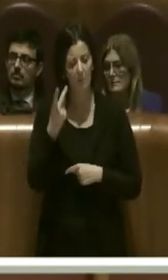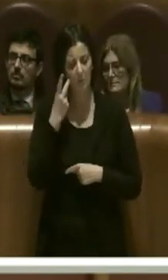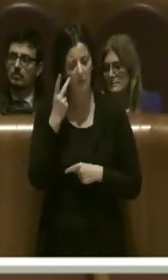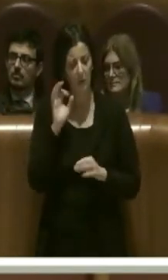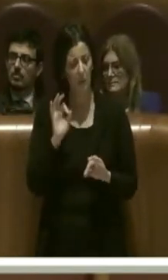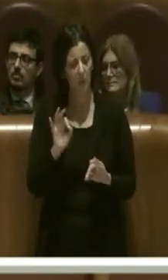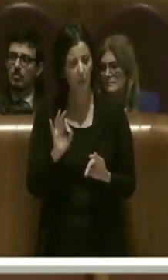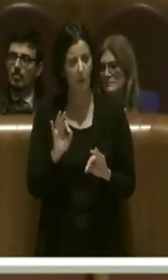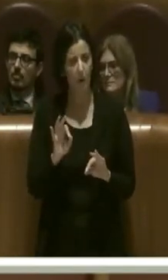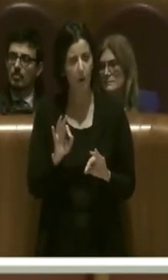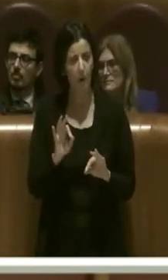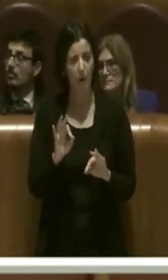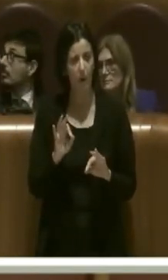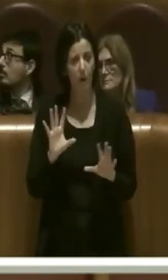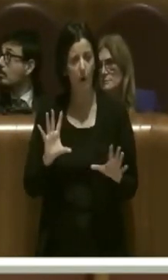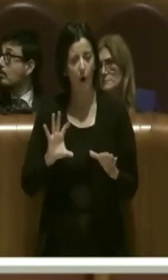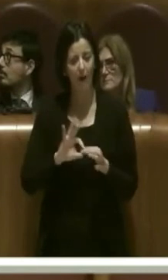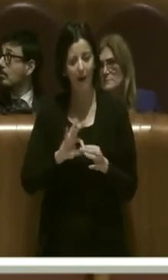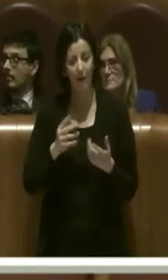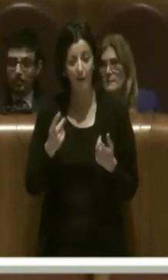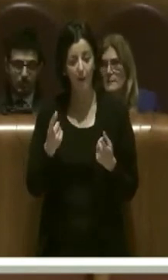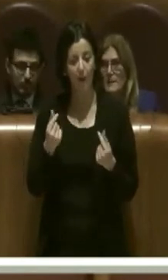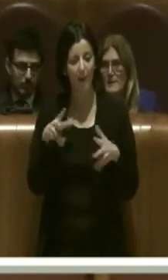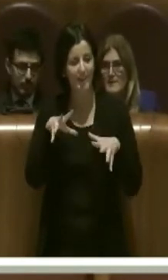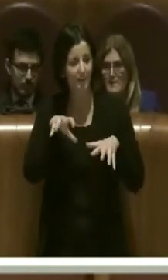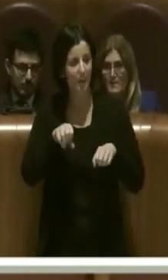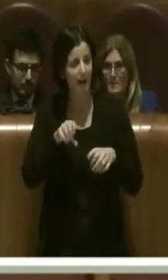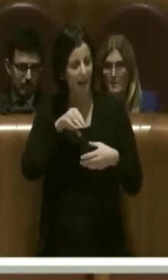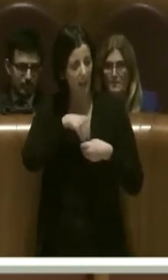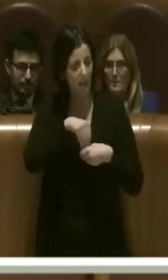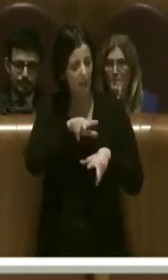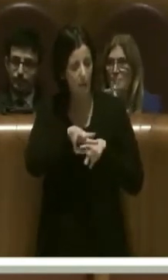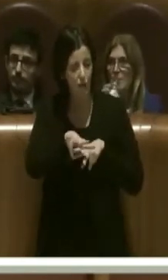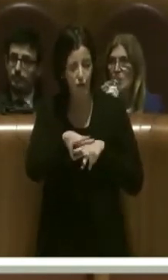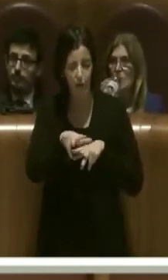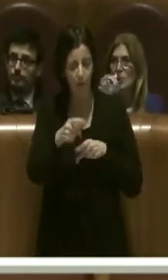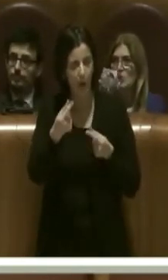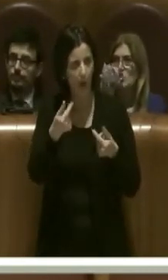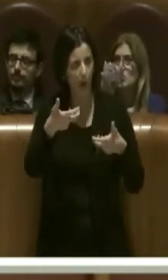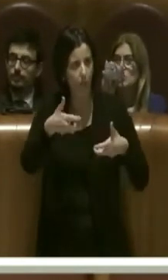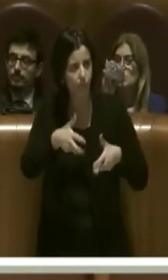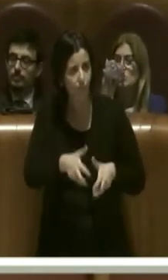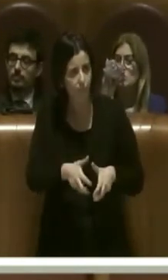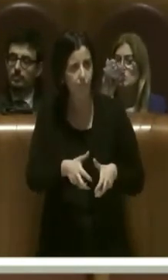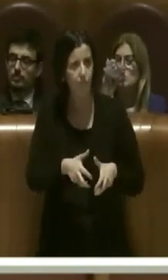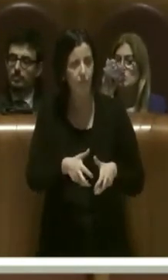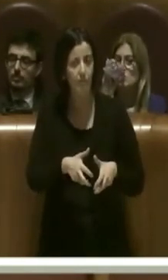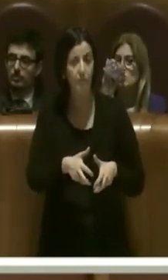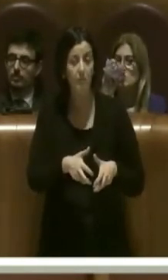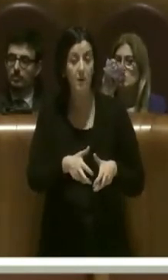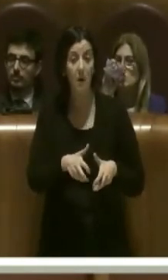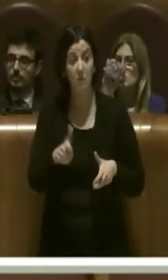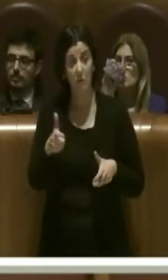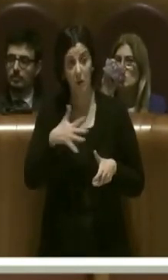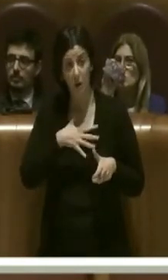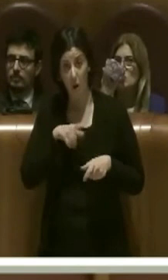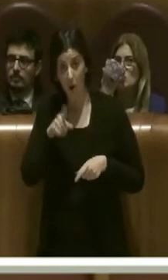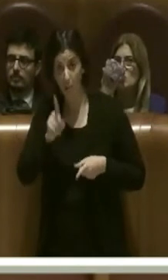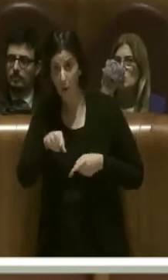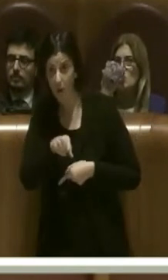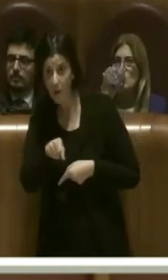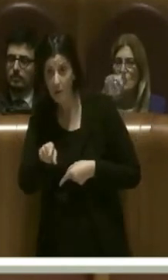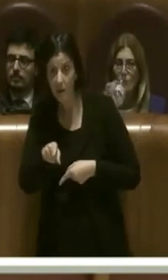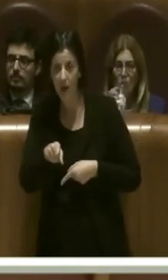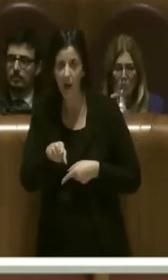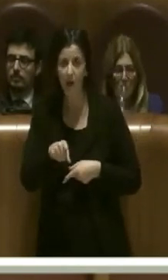notevole per quello che riguarda l'impegno di spesa all'interno dei municipi che probabilmente non sono stati, forse non per demerito politico perché le strutture non